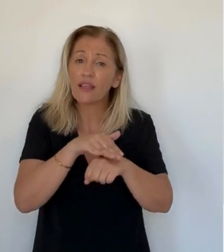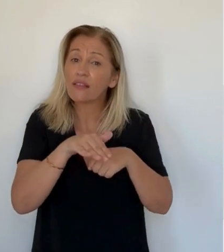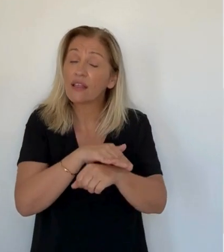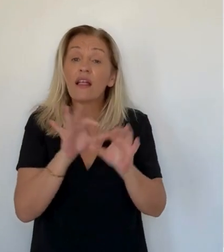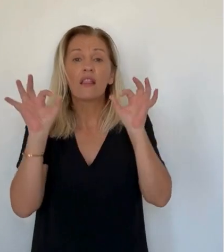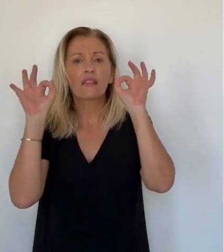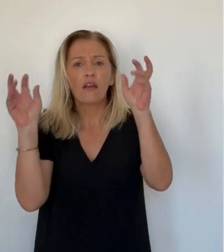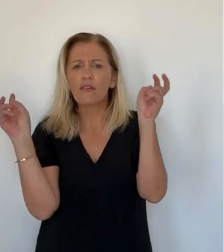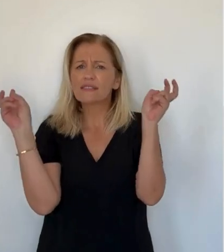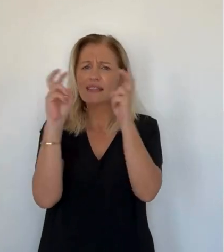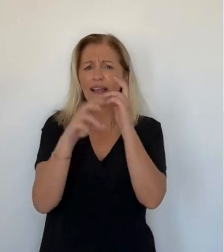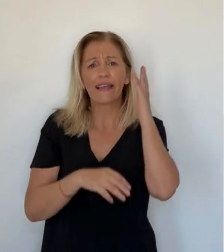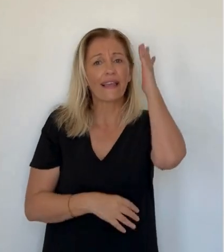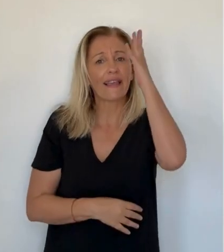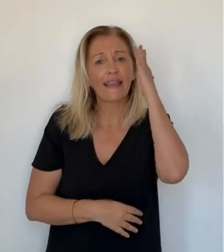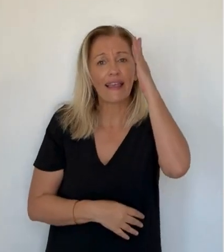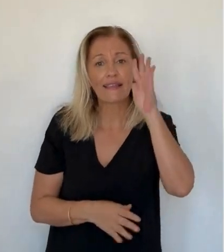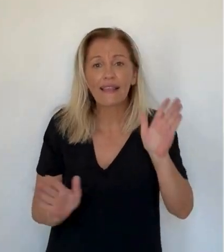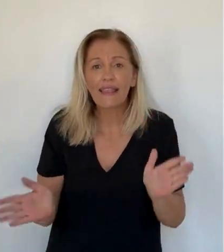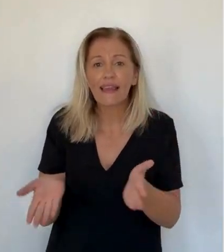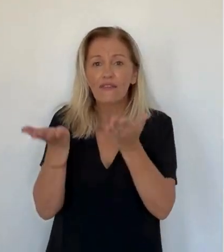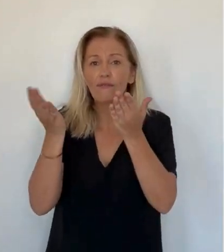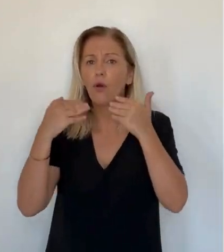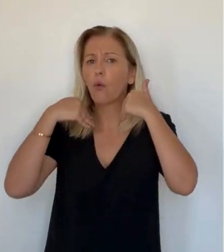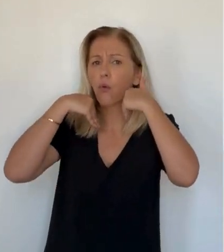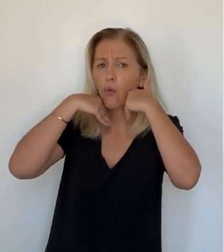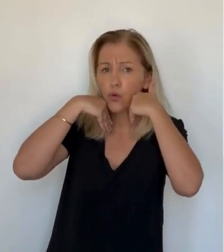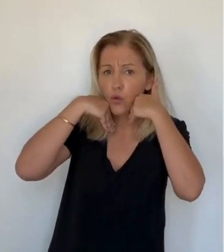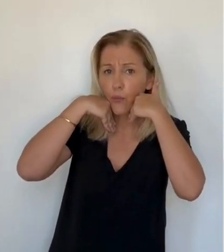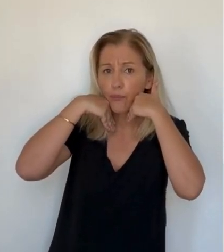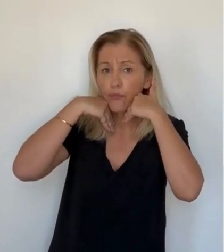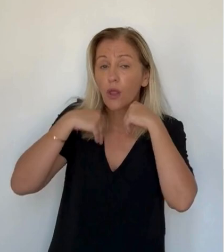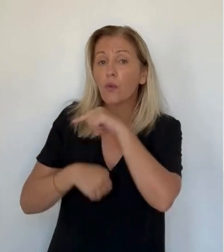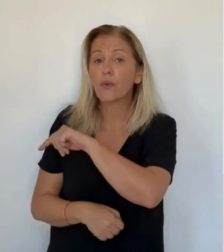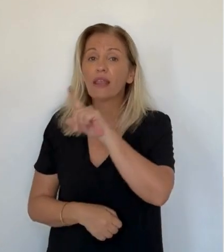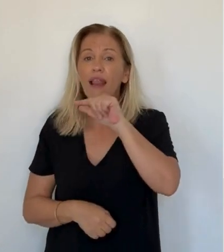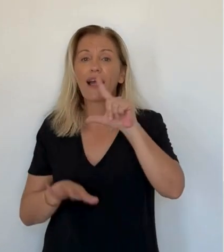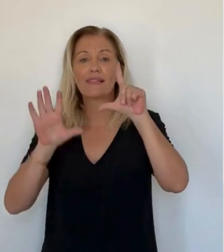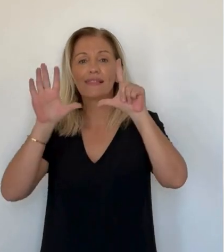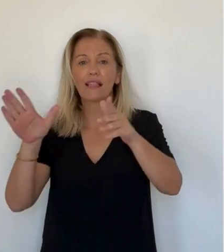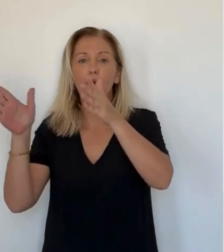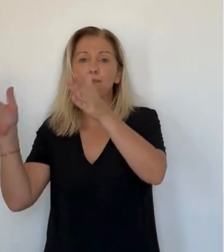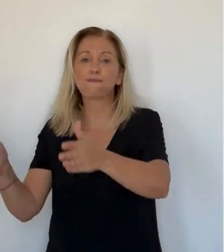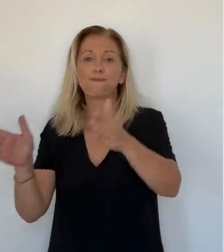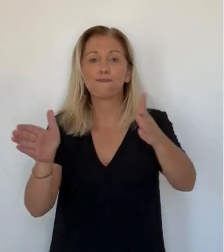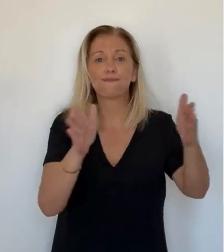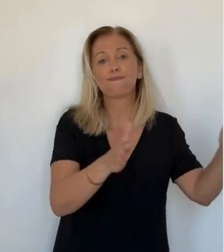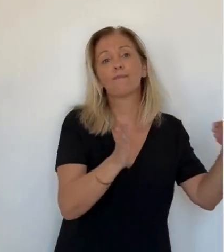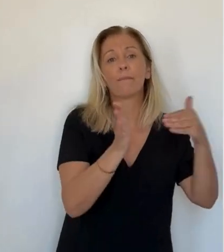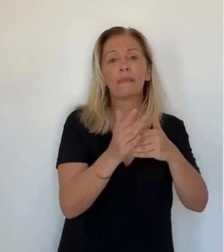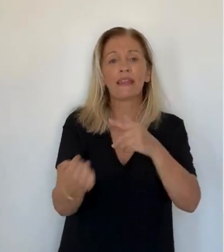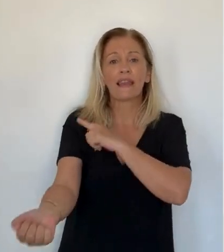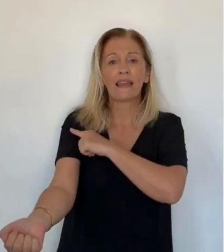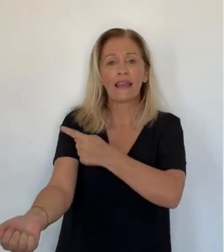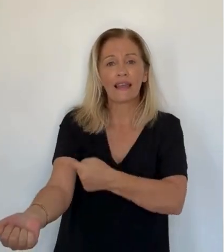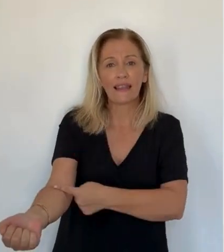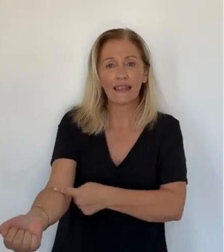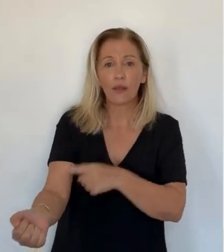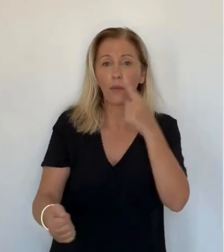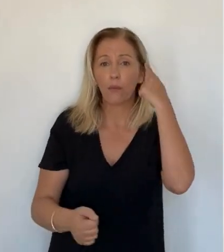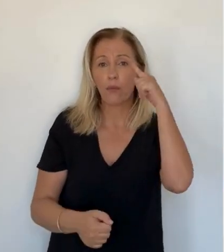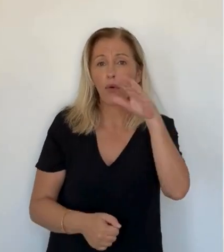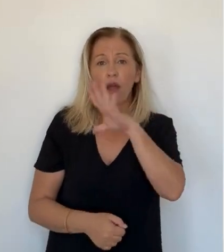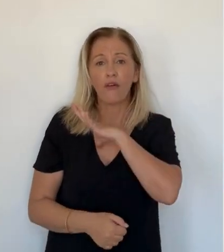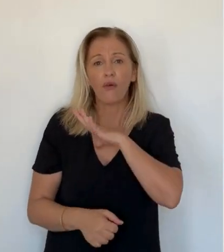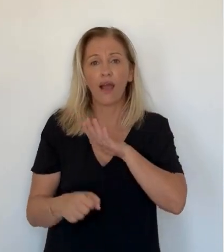pleine période de naissance. Alors, la sécheresse inquiète cet éleveur porcin. On avait mis 7 cuves de mille